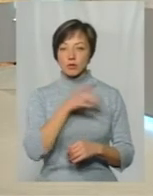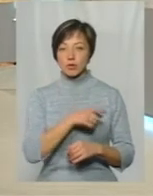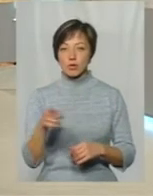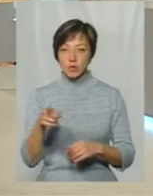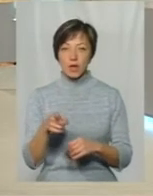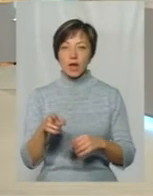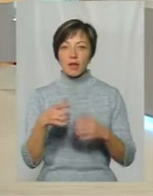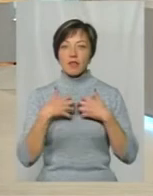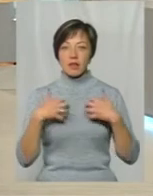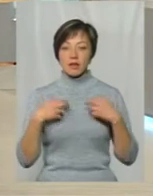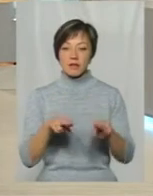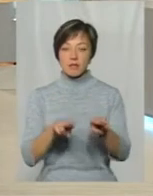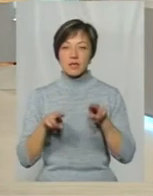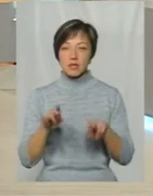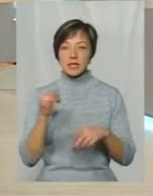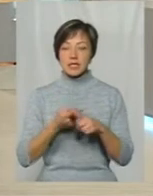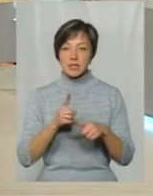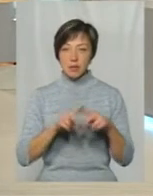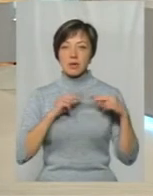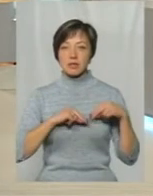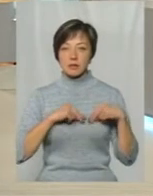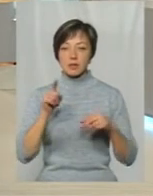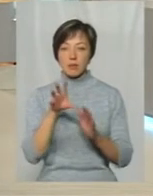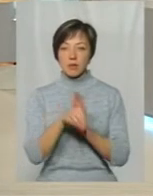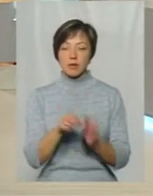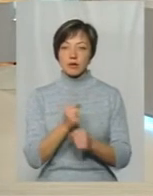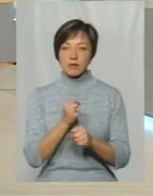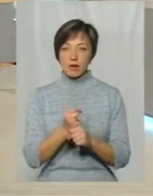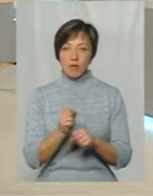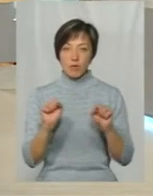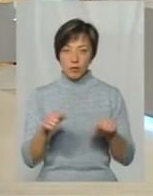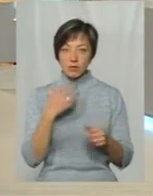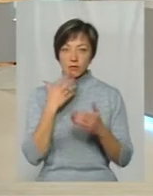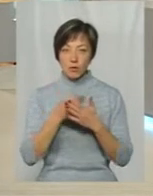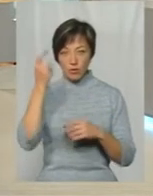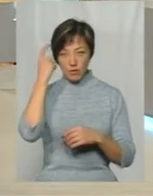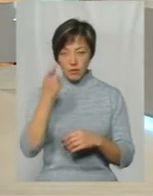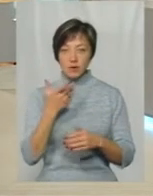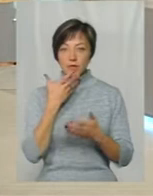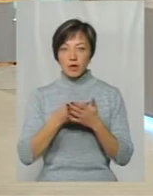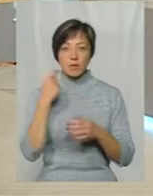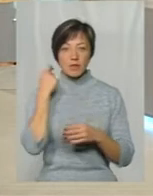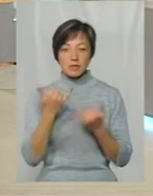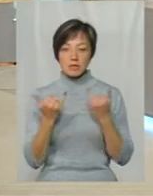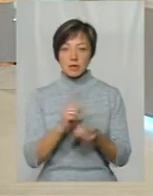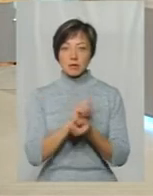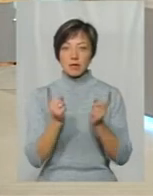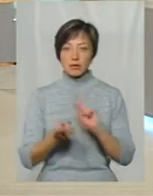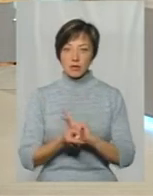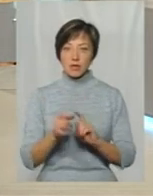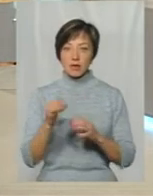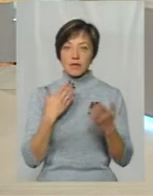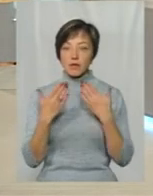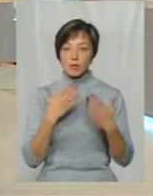що тварини вистрілювалися І цей працівник саме там працював Але хіба він може в своїй голові, в своєму віці зараз перелаштуватися І